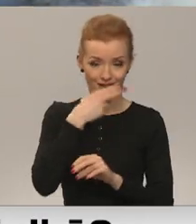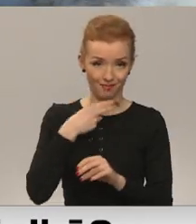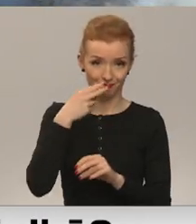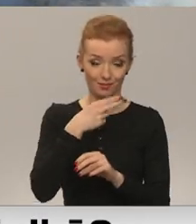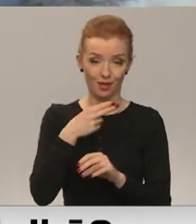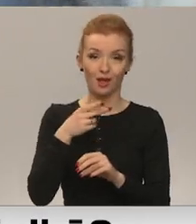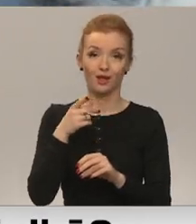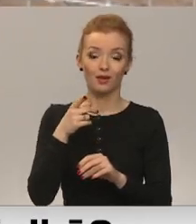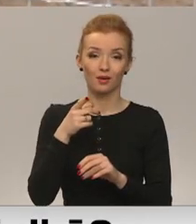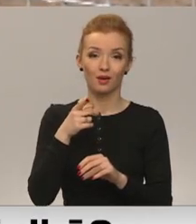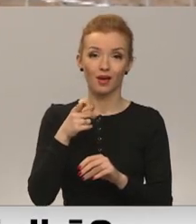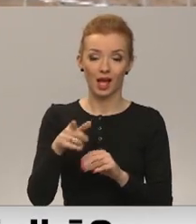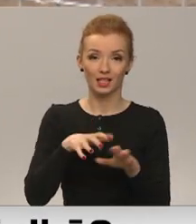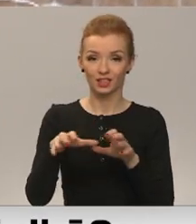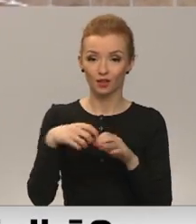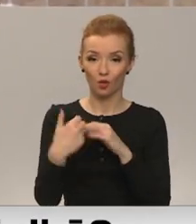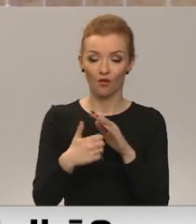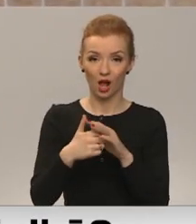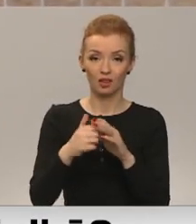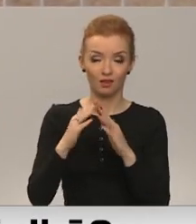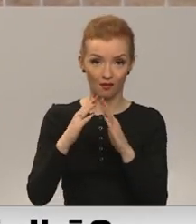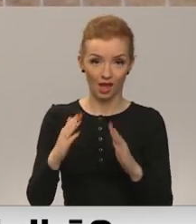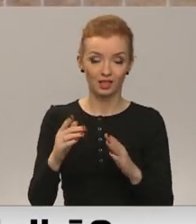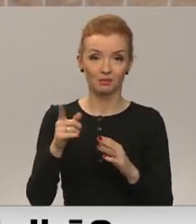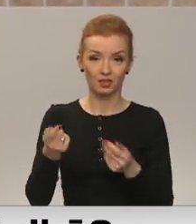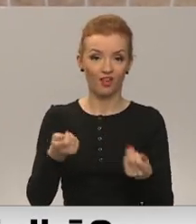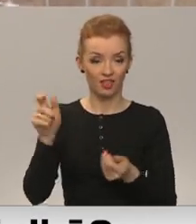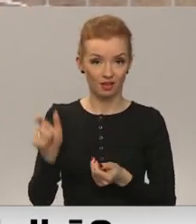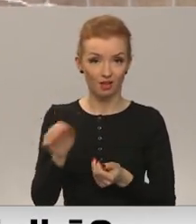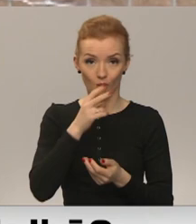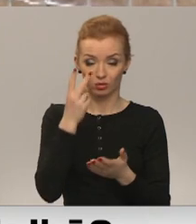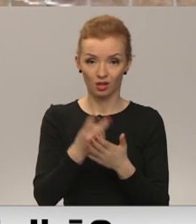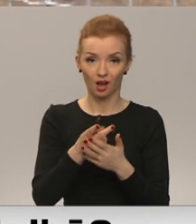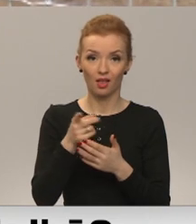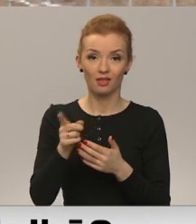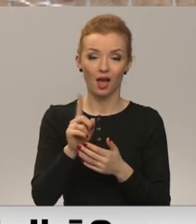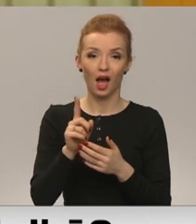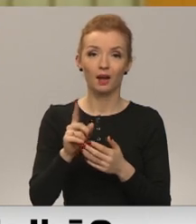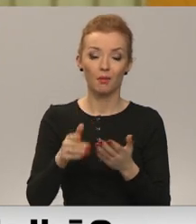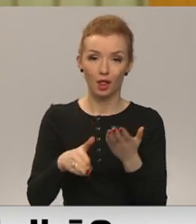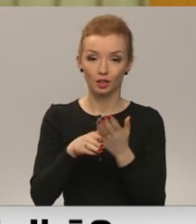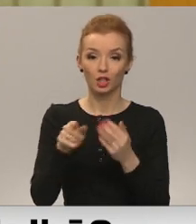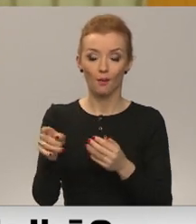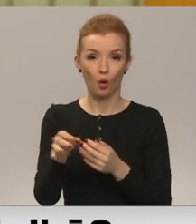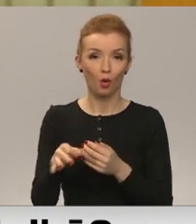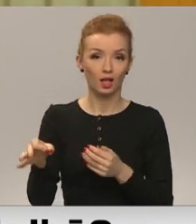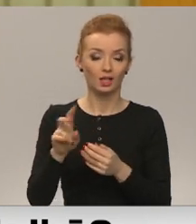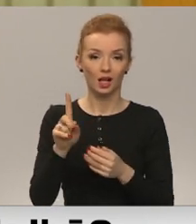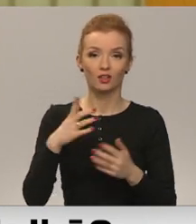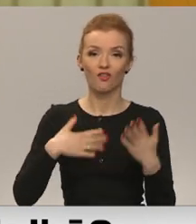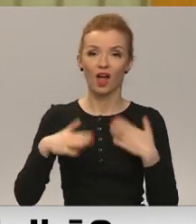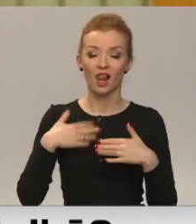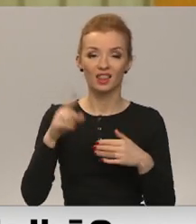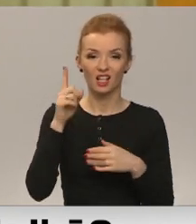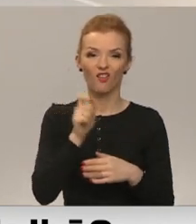esošās no kīlu dzīvnieku patvērsmes Ulubela vadītāju uzskata, ka tā ir pretīm nākšana tām organizācijām, kuras vēlas tikai